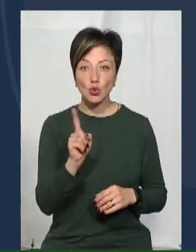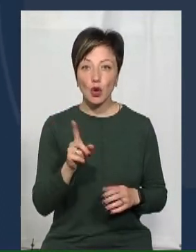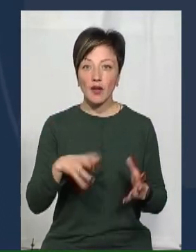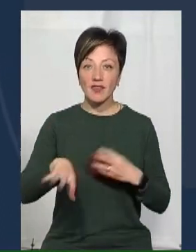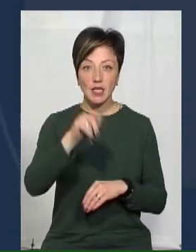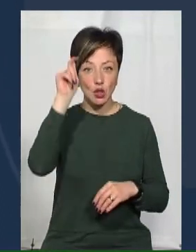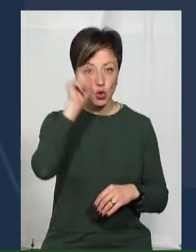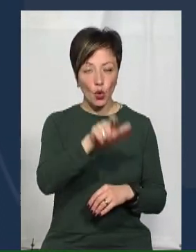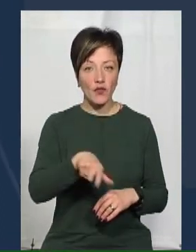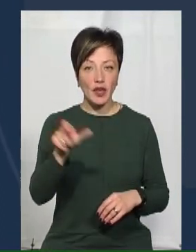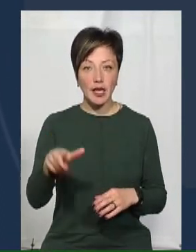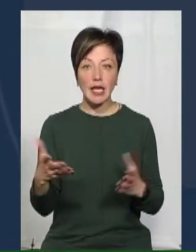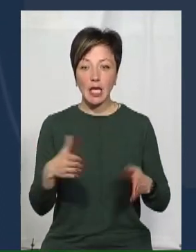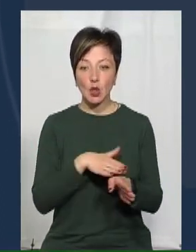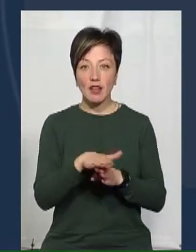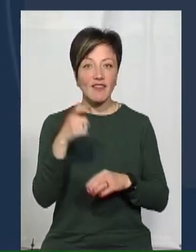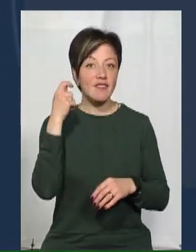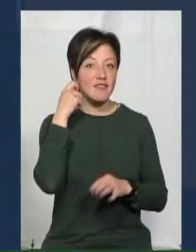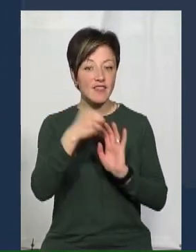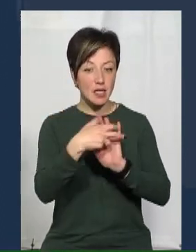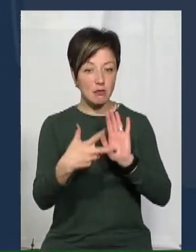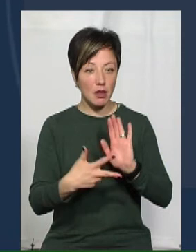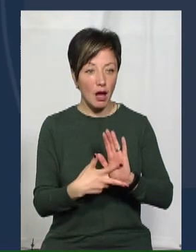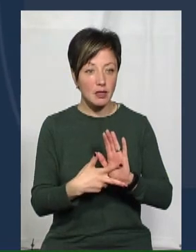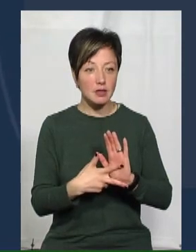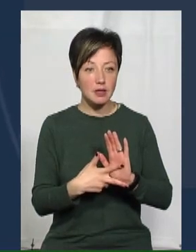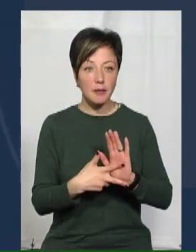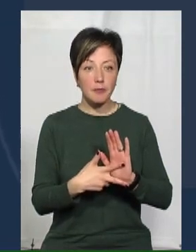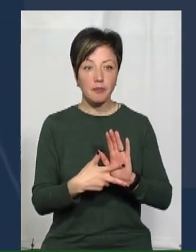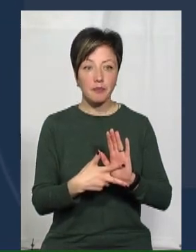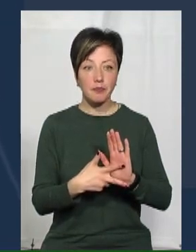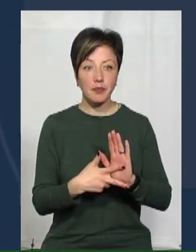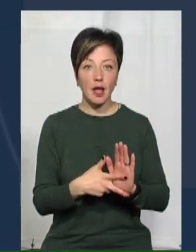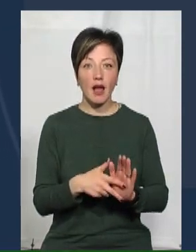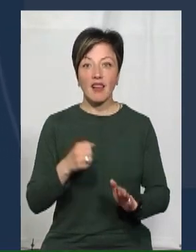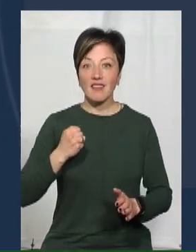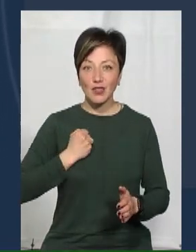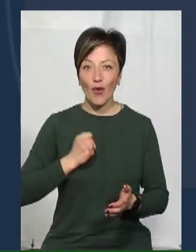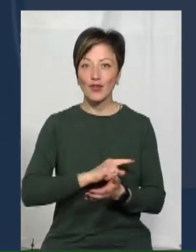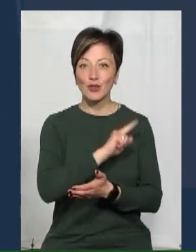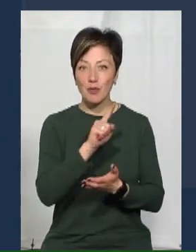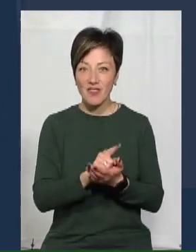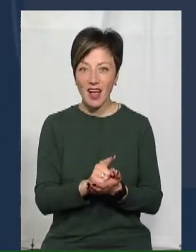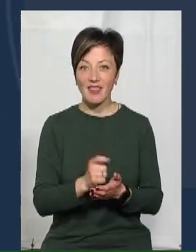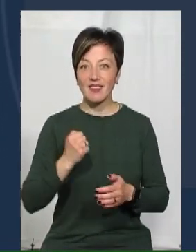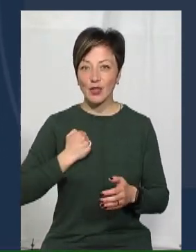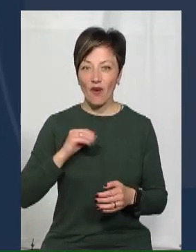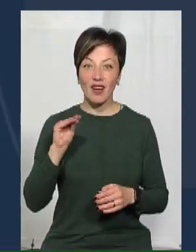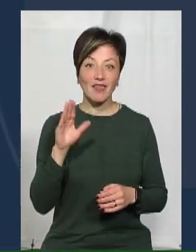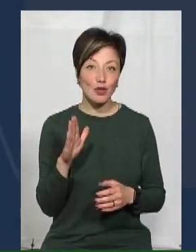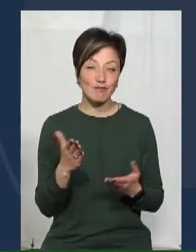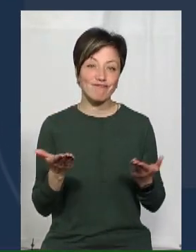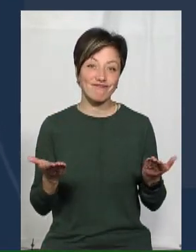чоловіки, які досягли 18-літнього віку, що вони військово зобов'язані і мусять мати військовий квиток, то,